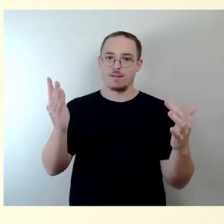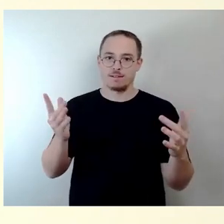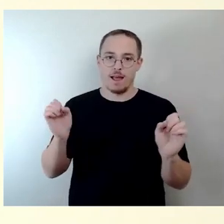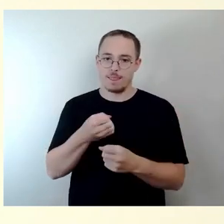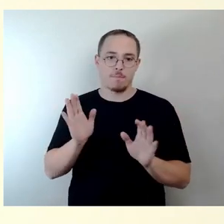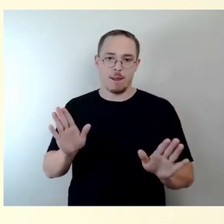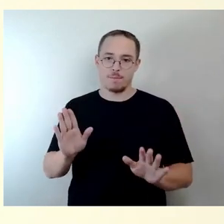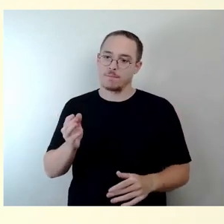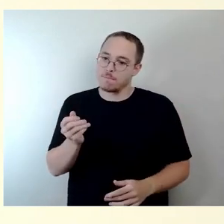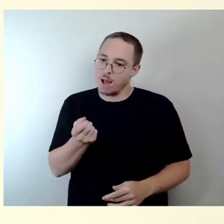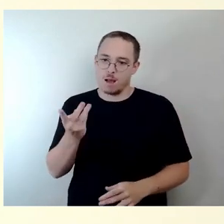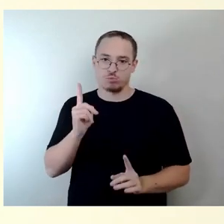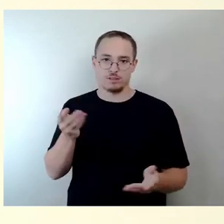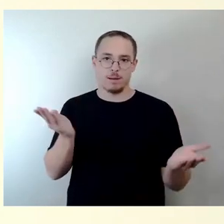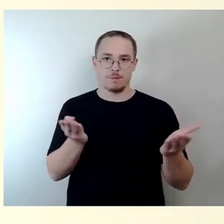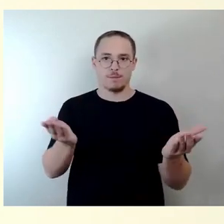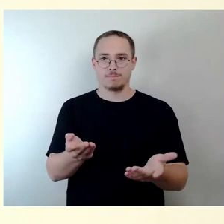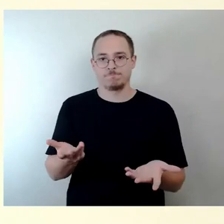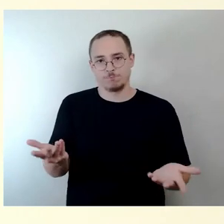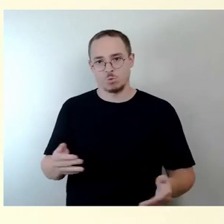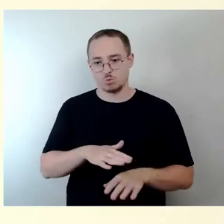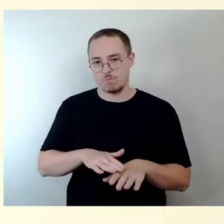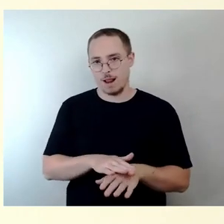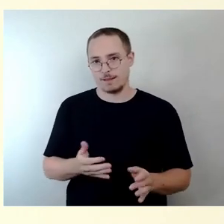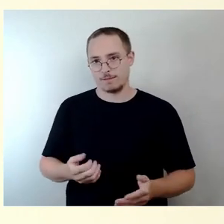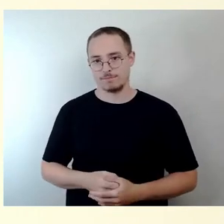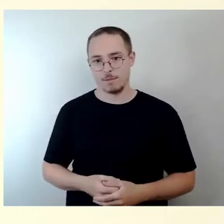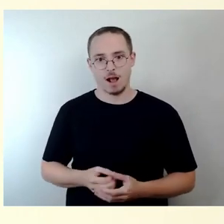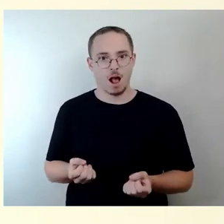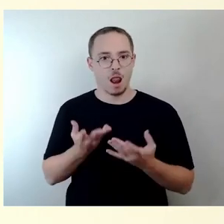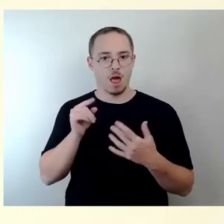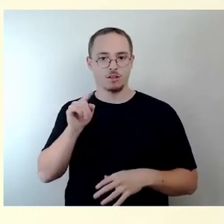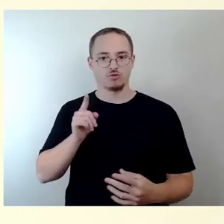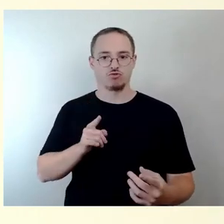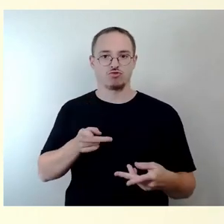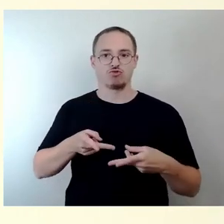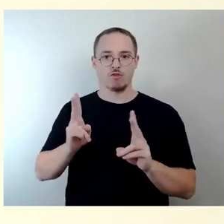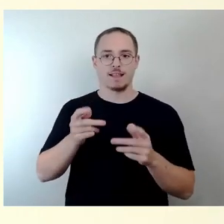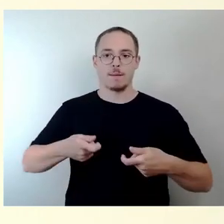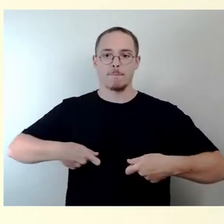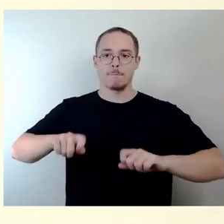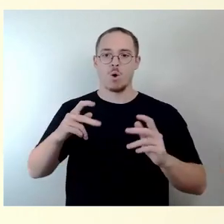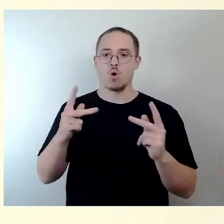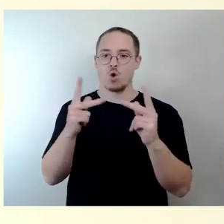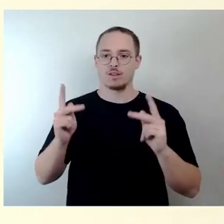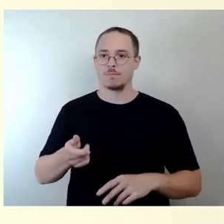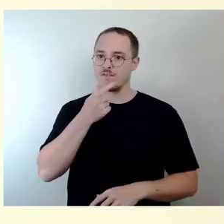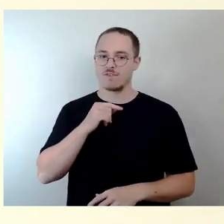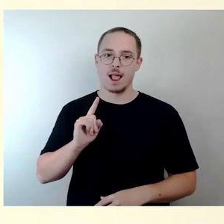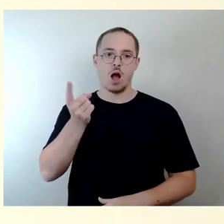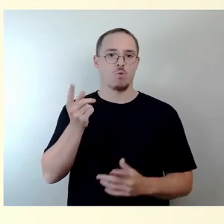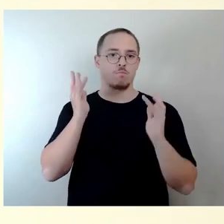Ziel, so auch im Straßenbaukonzept, eine möglichst hohe Anzahl von Straßen, Begleitgrün, wie es so schön heißt, einzuordnen, auch mit Blick auf